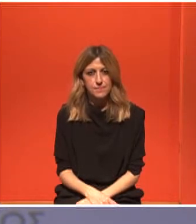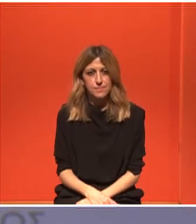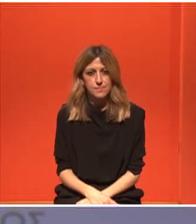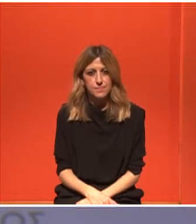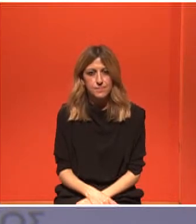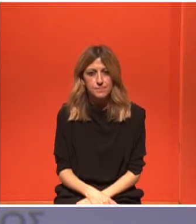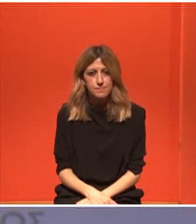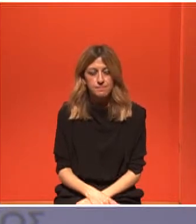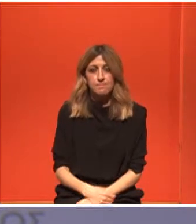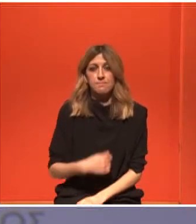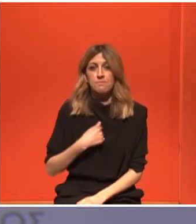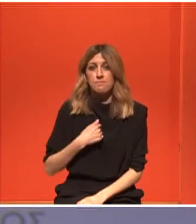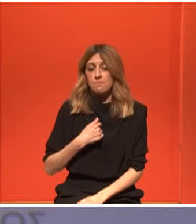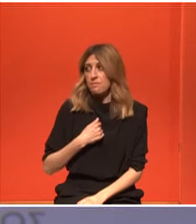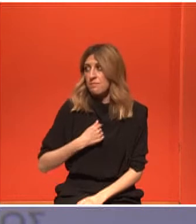Όταν έγινα καλά